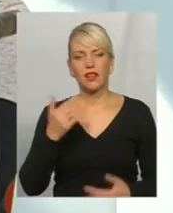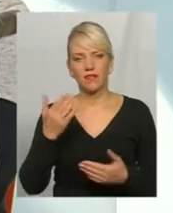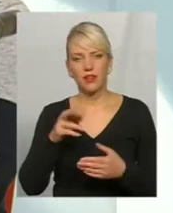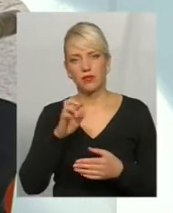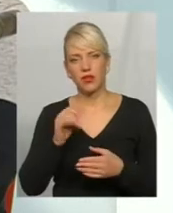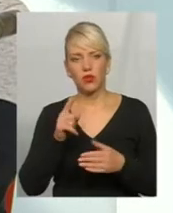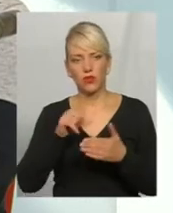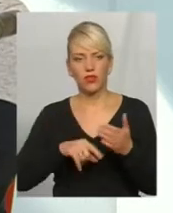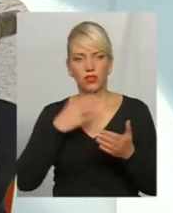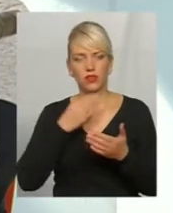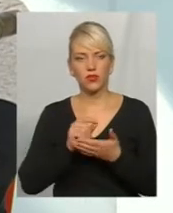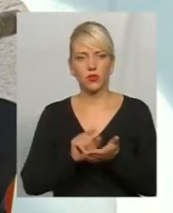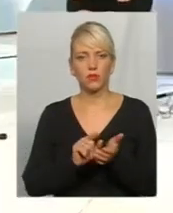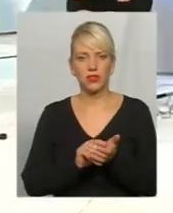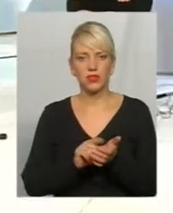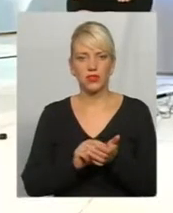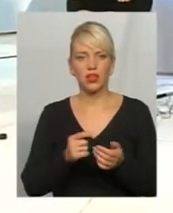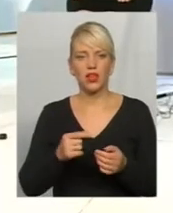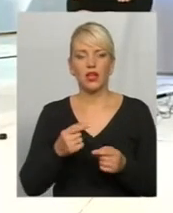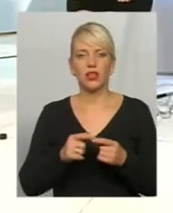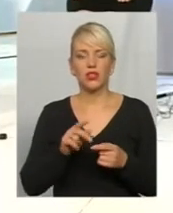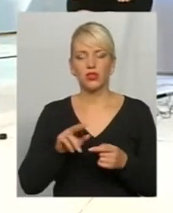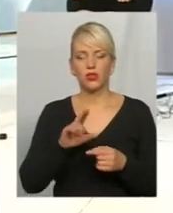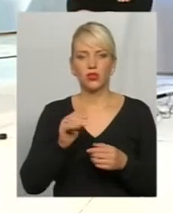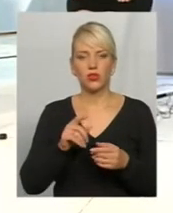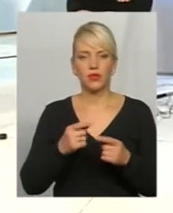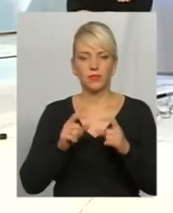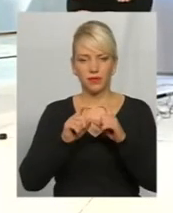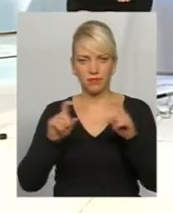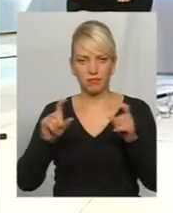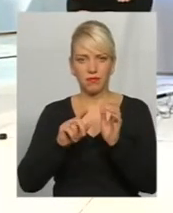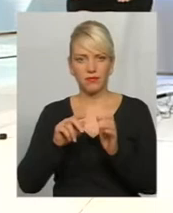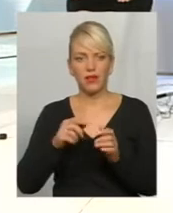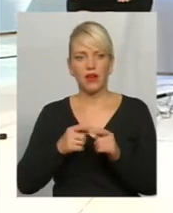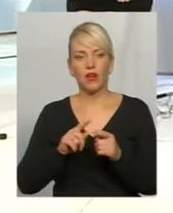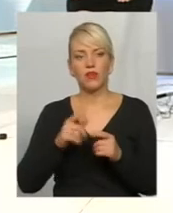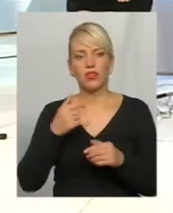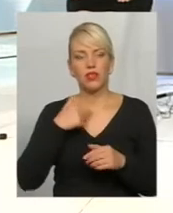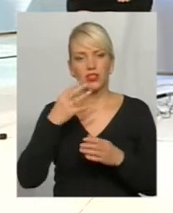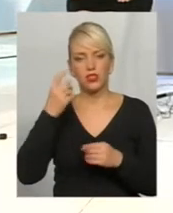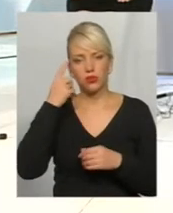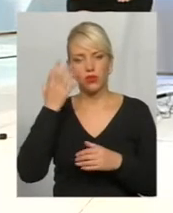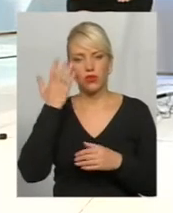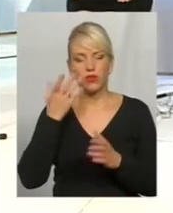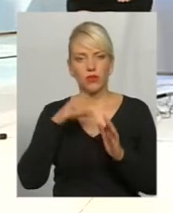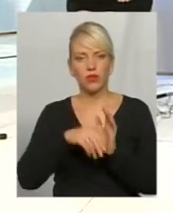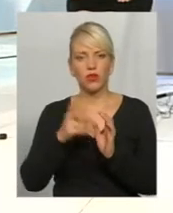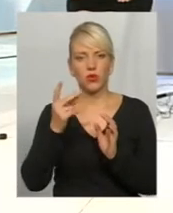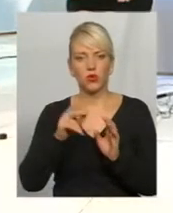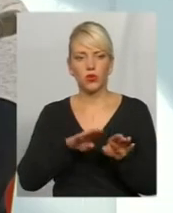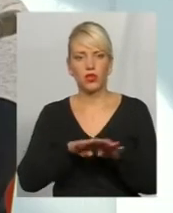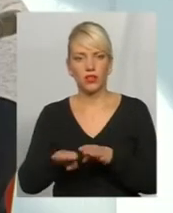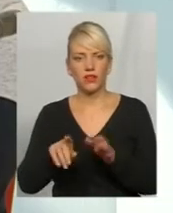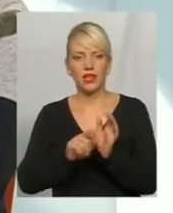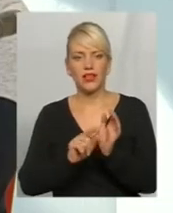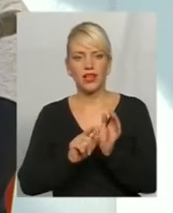пенсійному фонду для держави? Якщо думаю, на це я ще не визначалася. От коли запровадять вже другий рівень пенсійного забезпечення на державу,